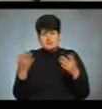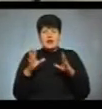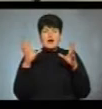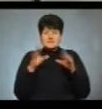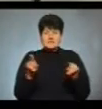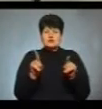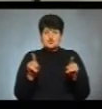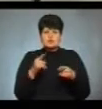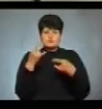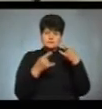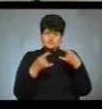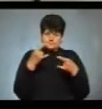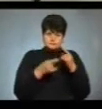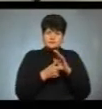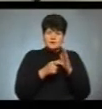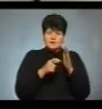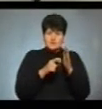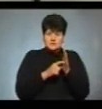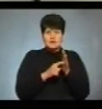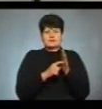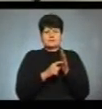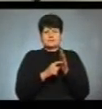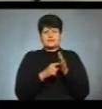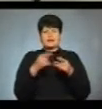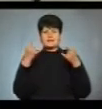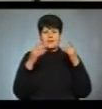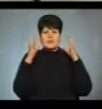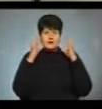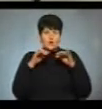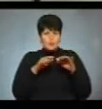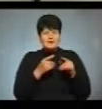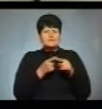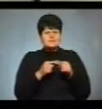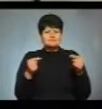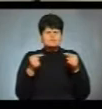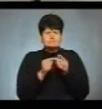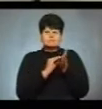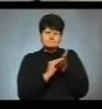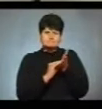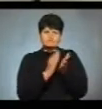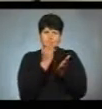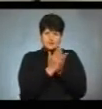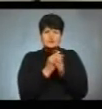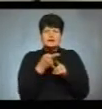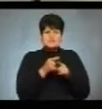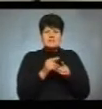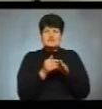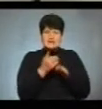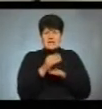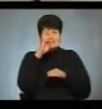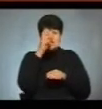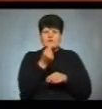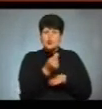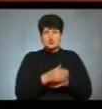в студії чи в кімнаті, відповідно, телерадіокомпанії, відповідно, це все чітко прописується і там, відповідно, на це виділяються державні кошти.